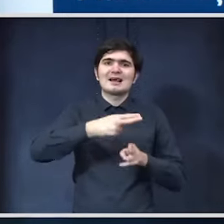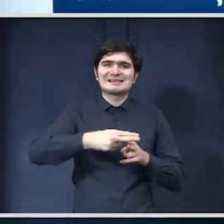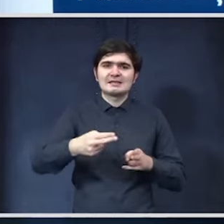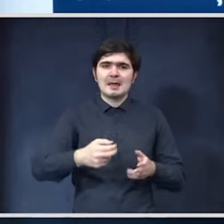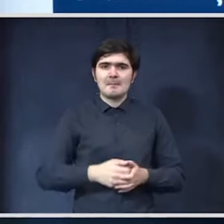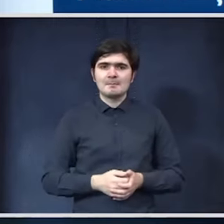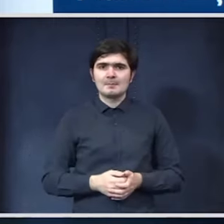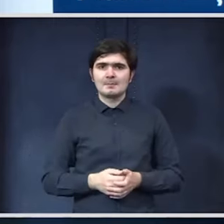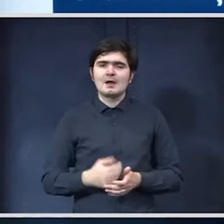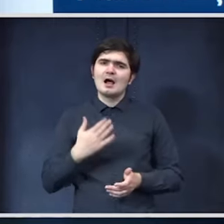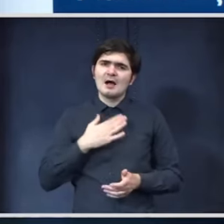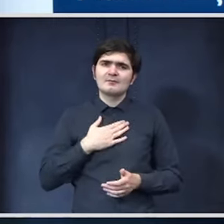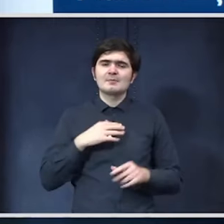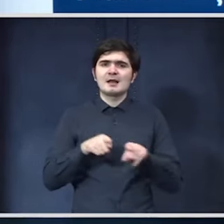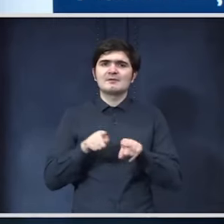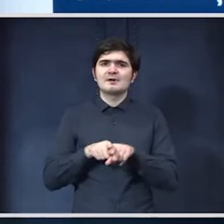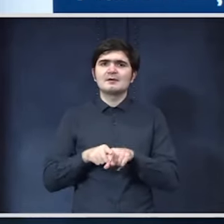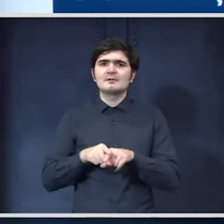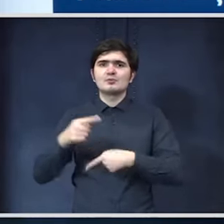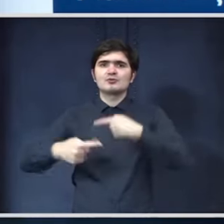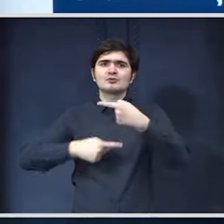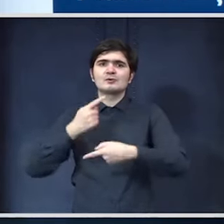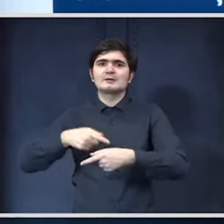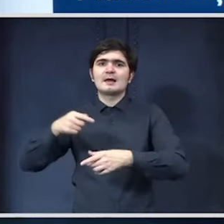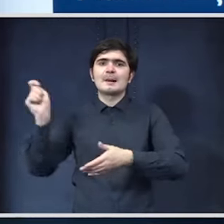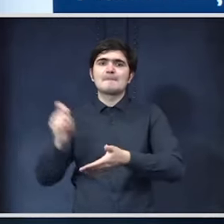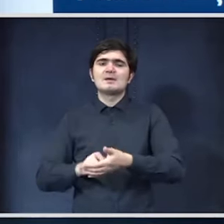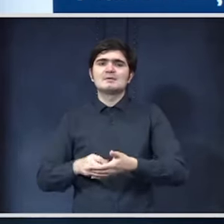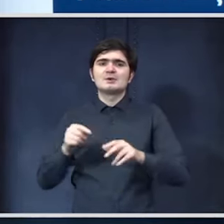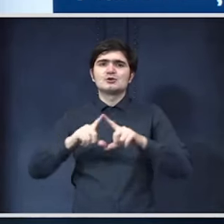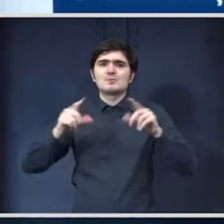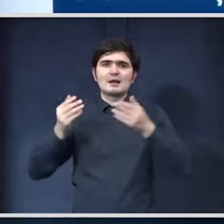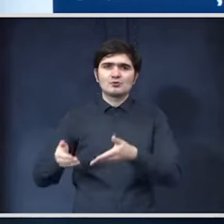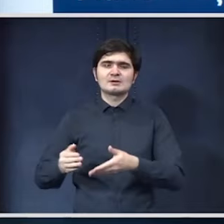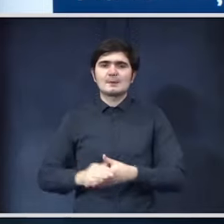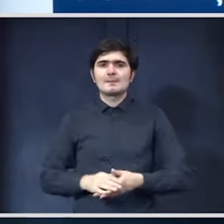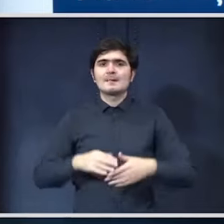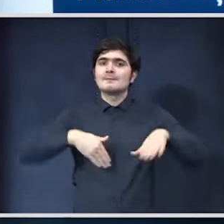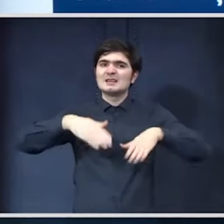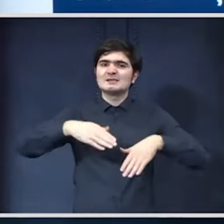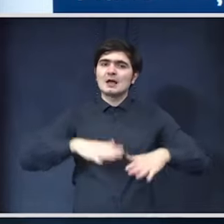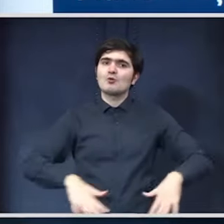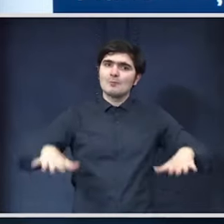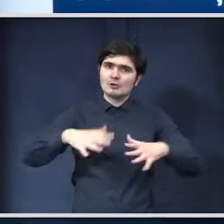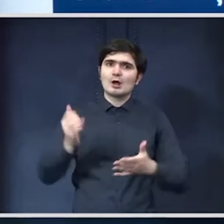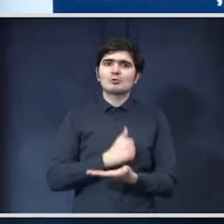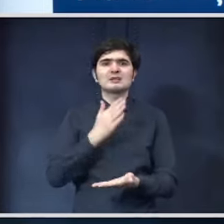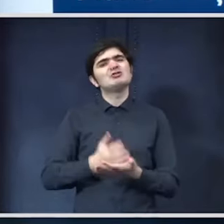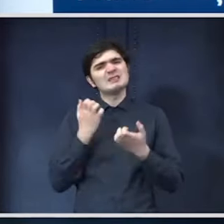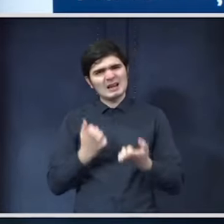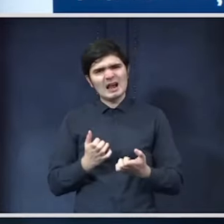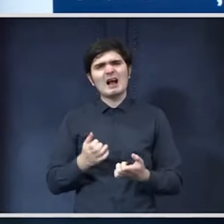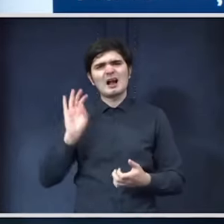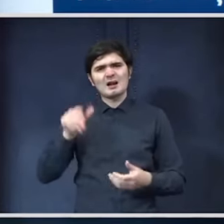avem și infringement pe acest subiect ministerul mediului a luat o decizie grea ministerul mediului care a avut foarte multe